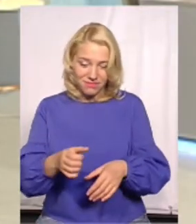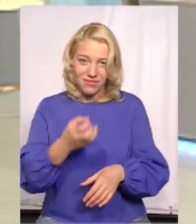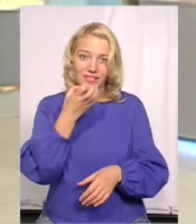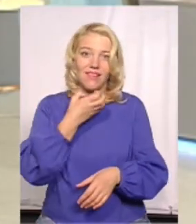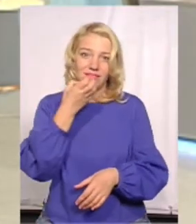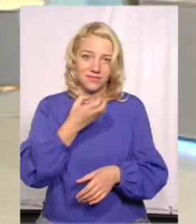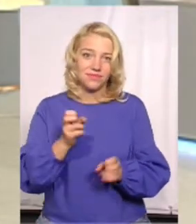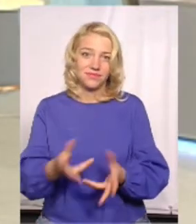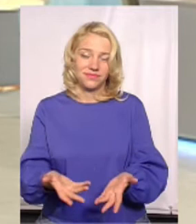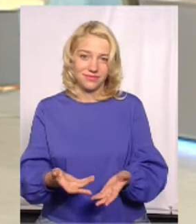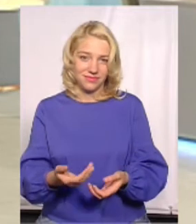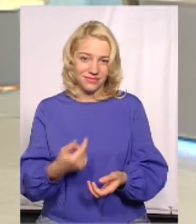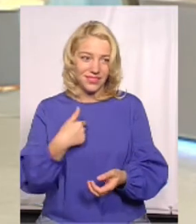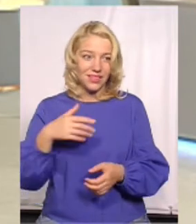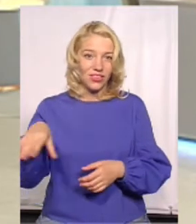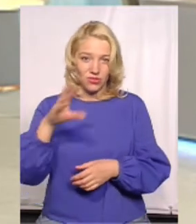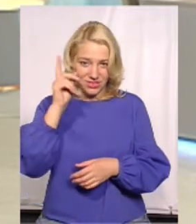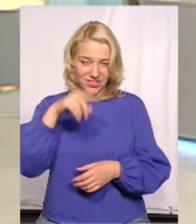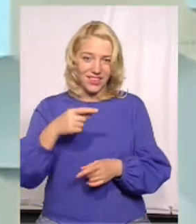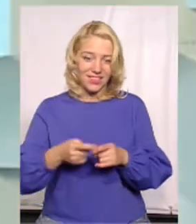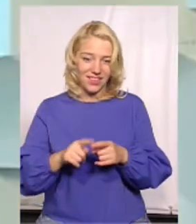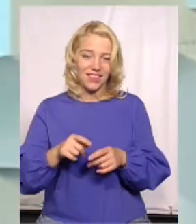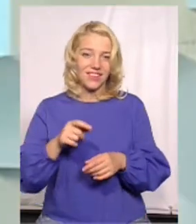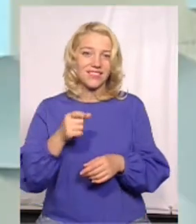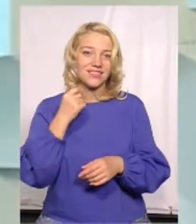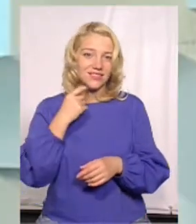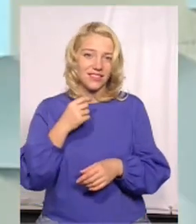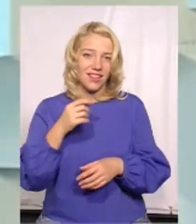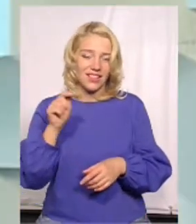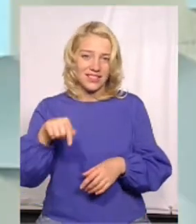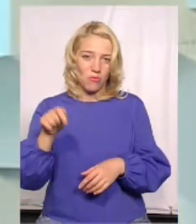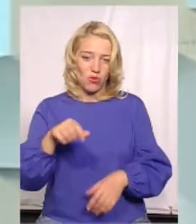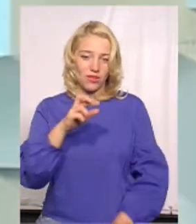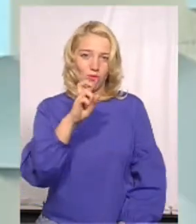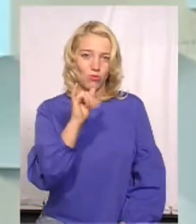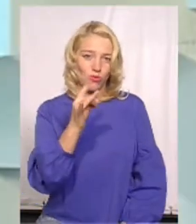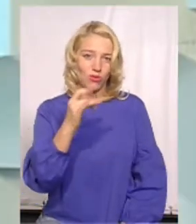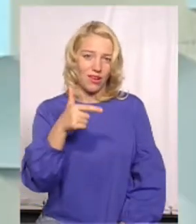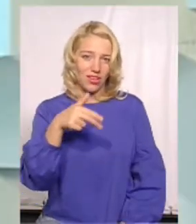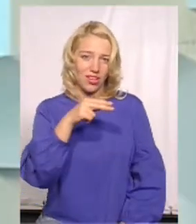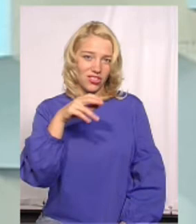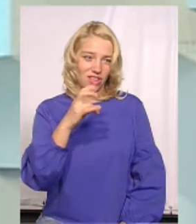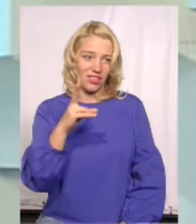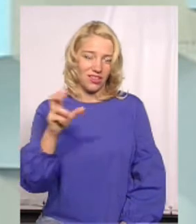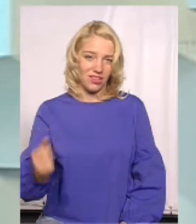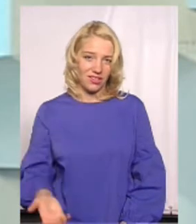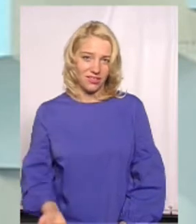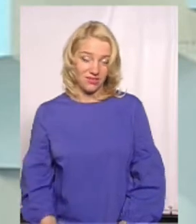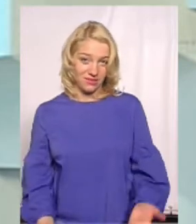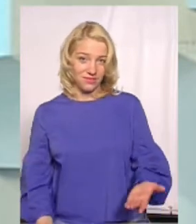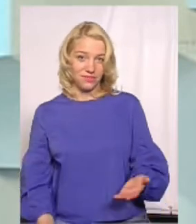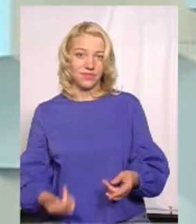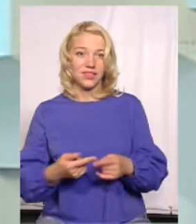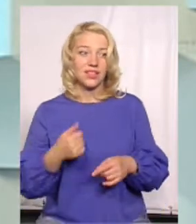на наші напої всі знають, що таке Бурачанка. Крім того, будемо говорити відверто... якийсь був не такий, як... Ой, там... звернувала увагу